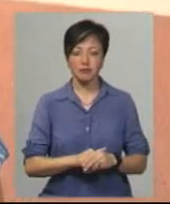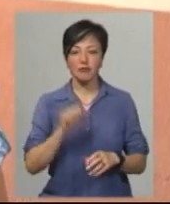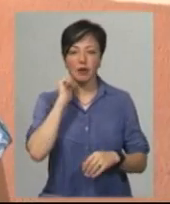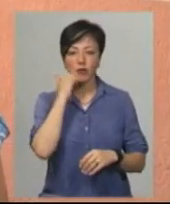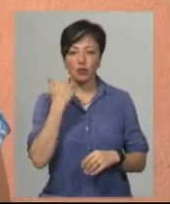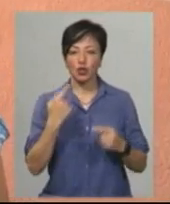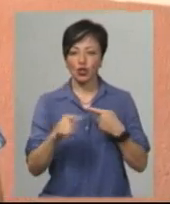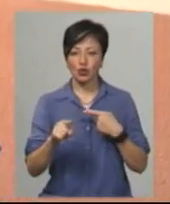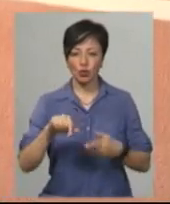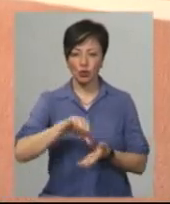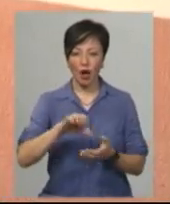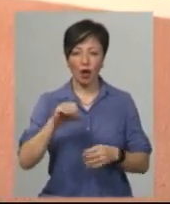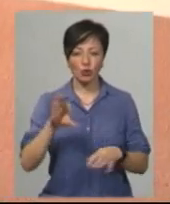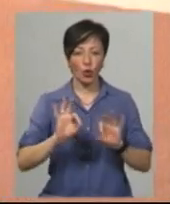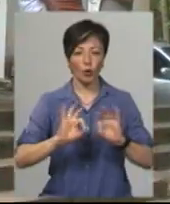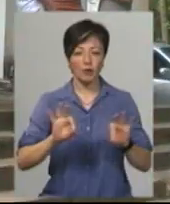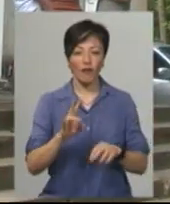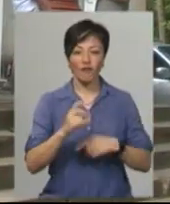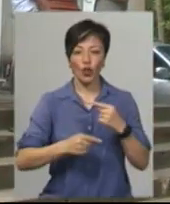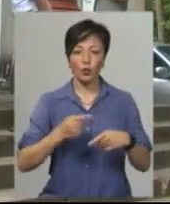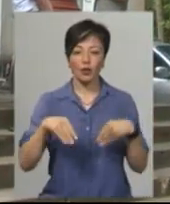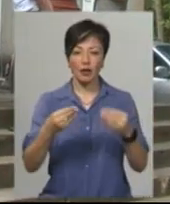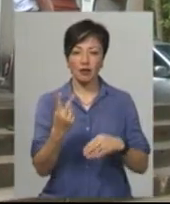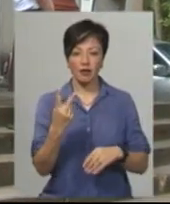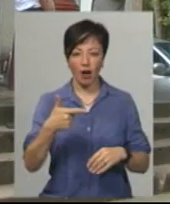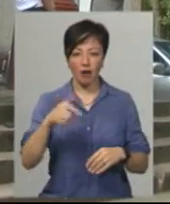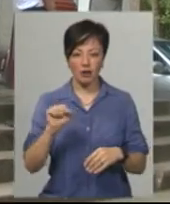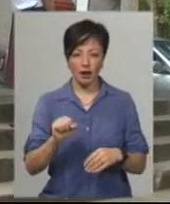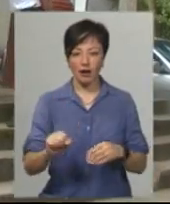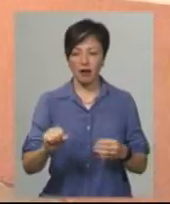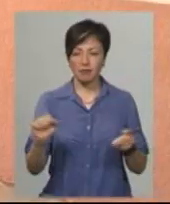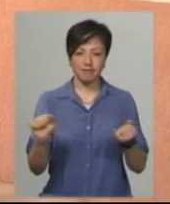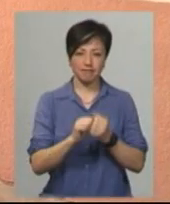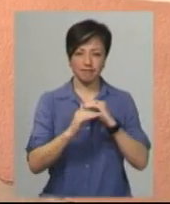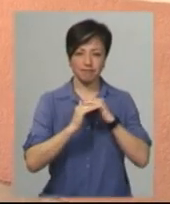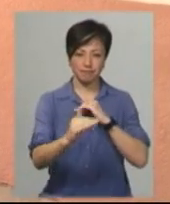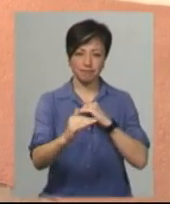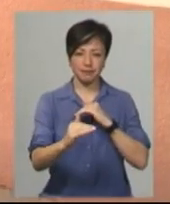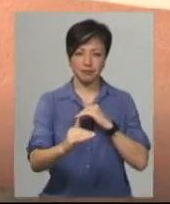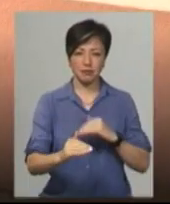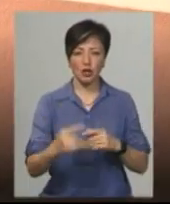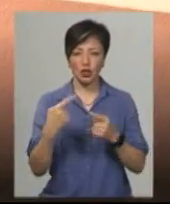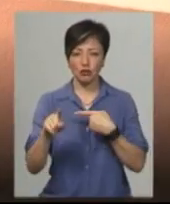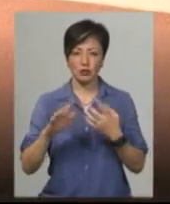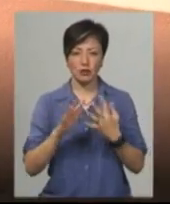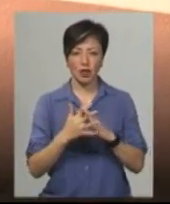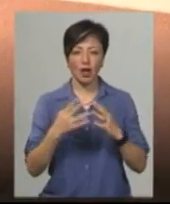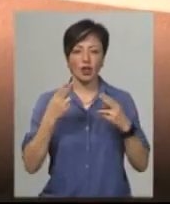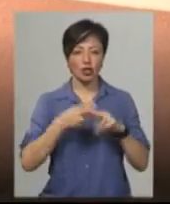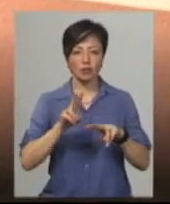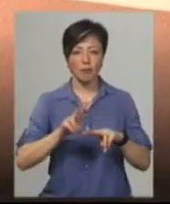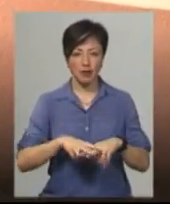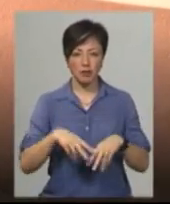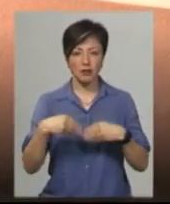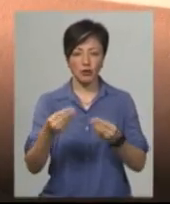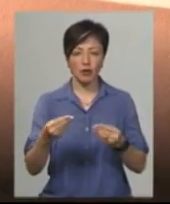атовця Ростислава Марцинюка розповідає, її внуку віддали два гектари цілини в іншому селі. Технічний паспорт випишете і вам на